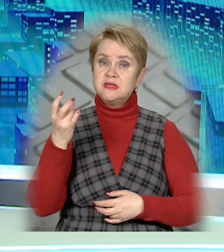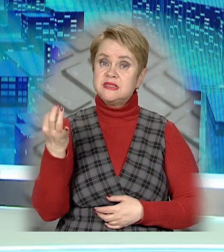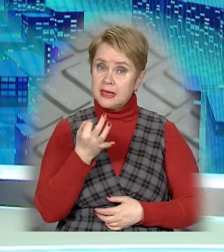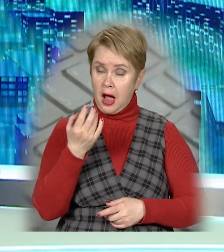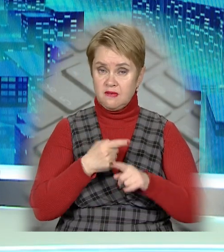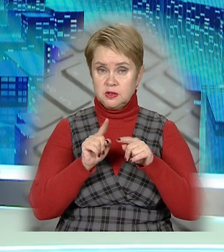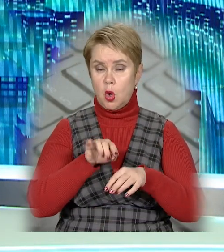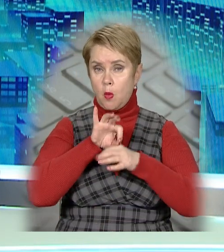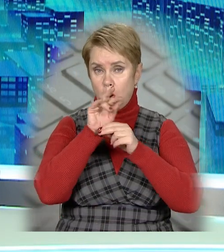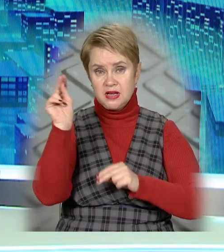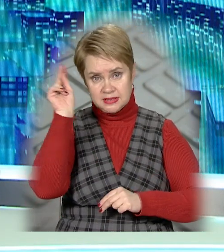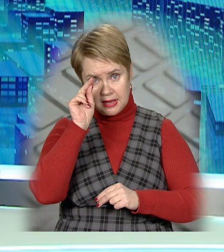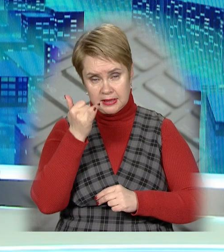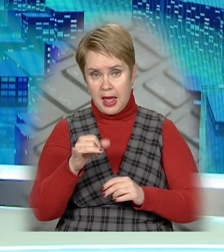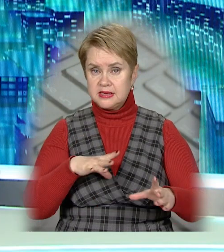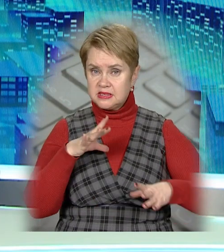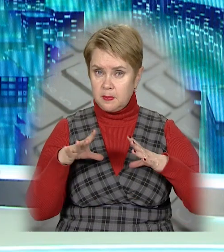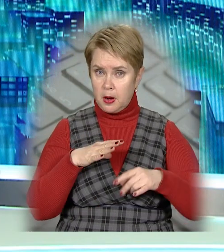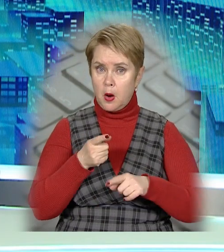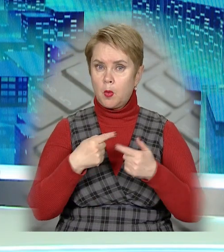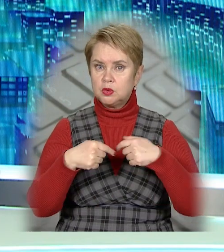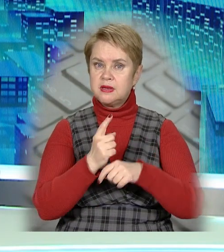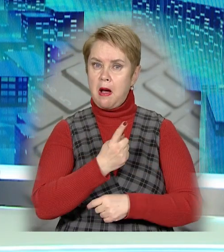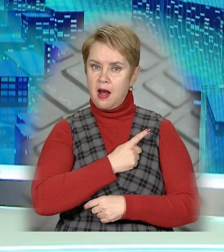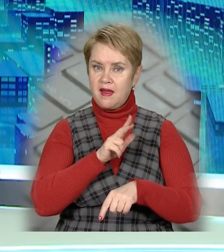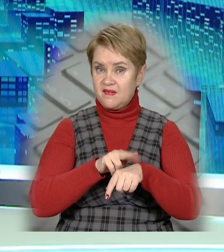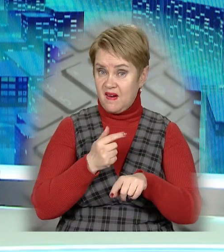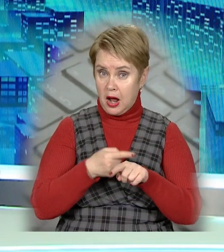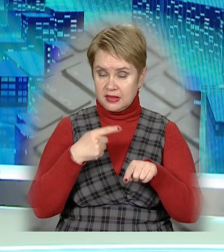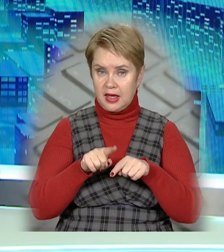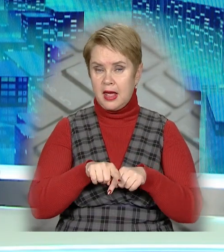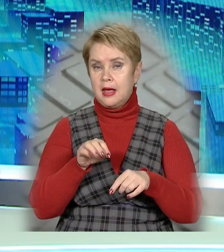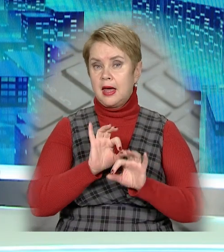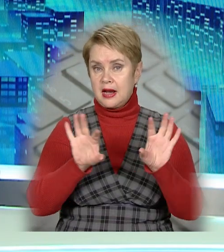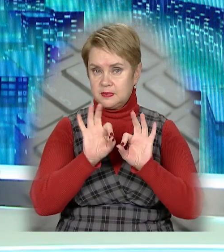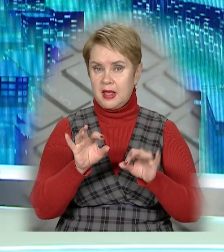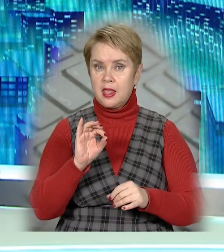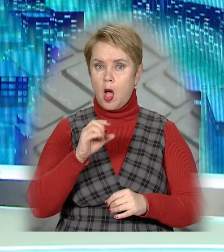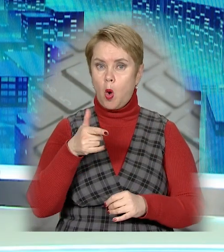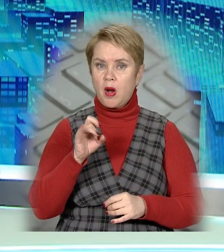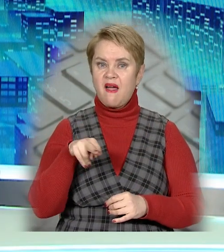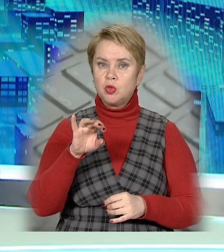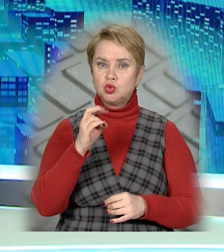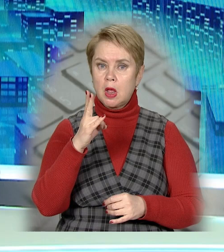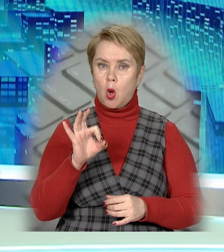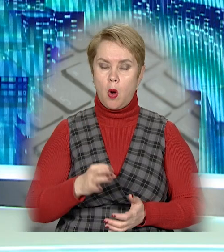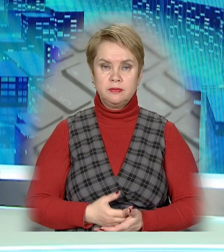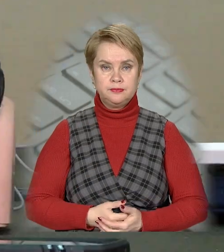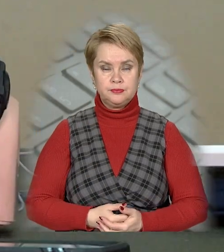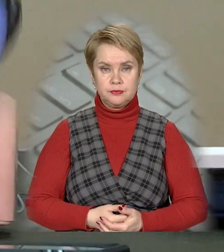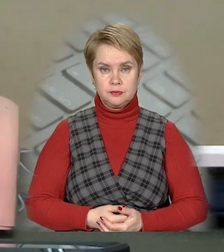цікаво. Сьогодні провели заняття для інспекторів муніципальної варти. Про цей вишкіл розповість Єгор Євтушенко.